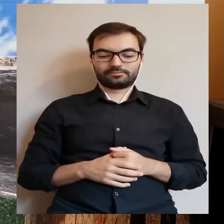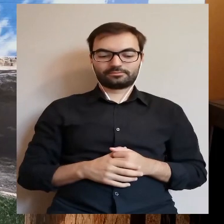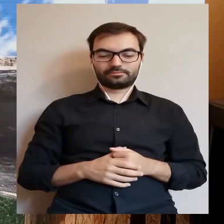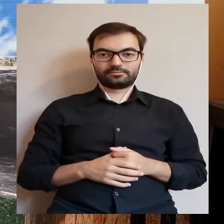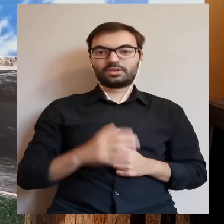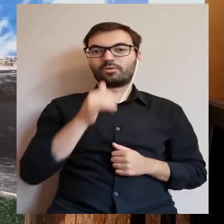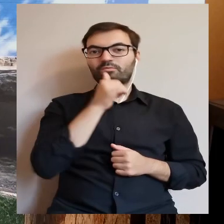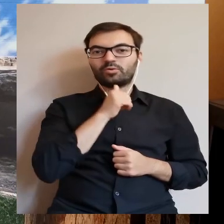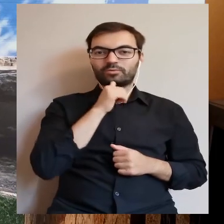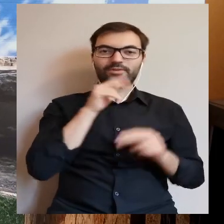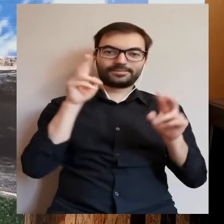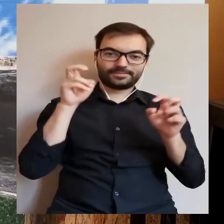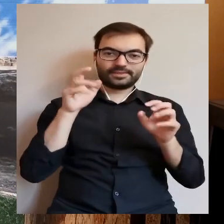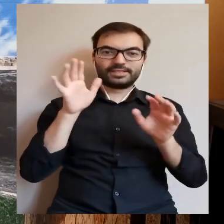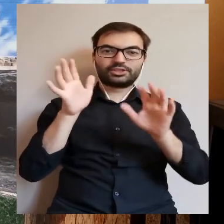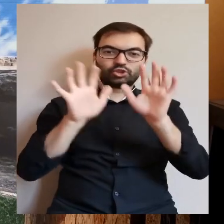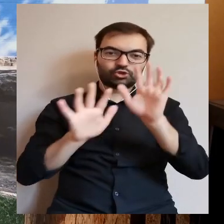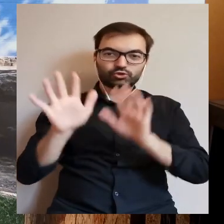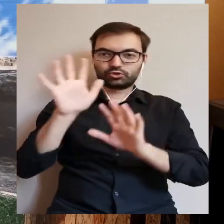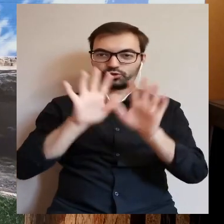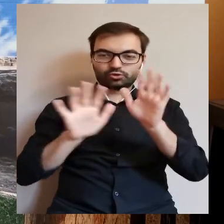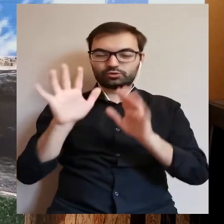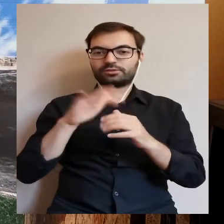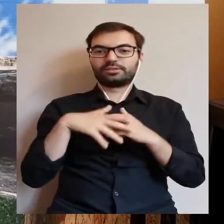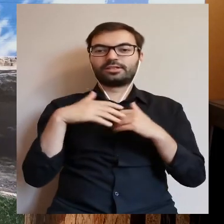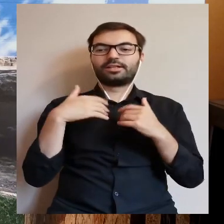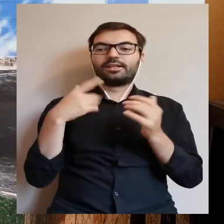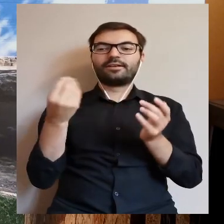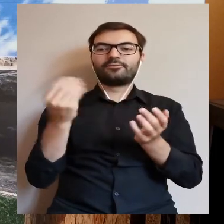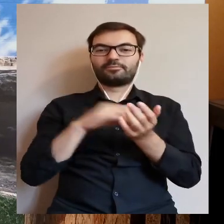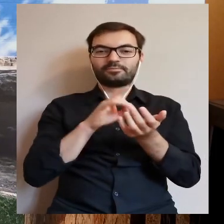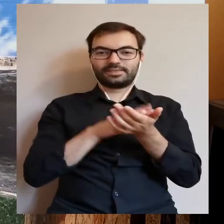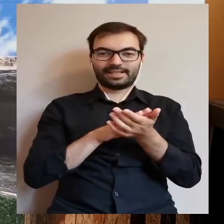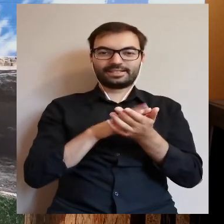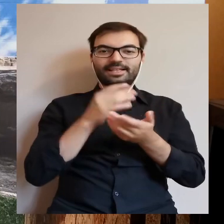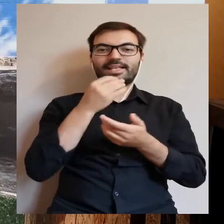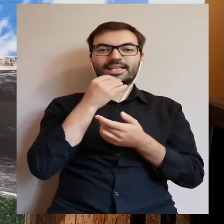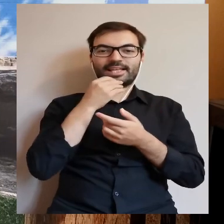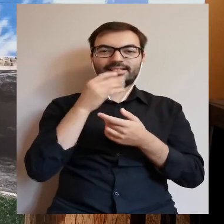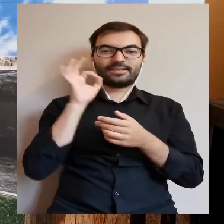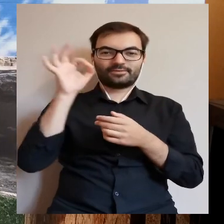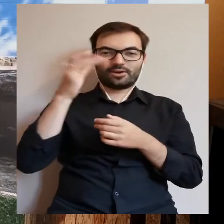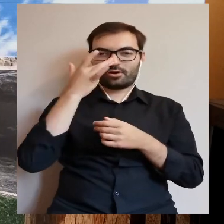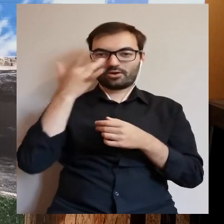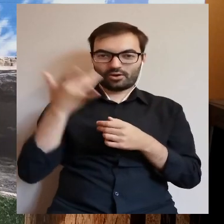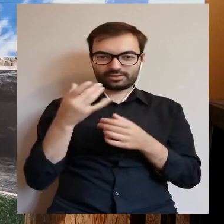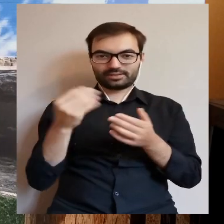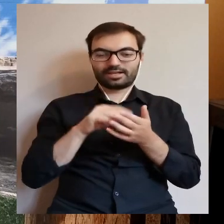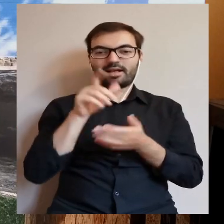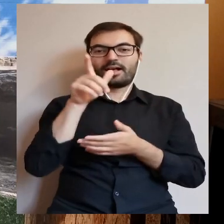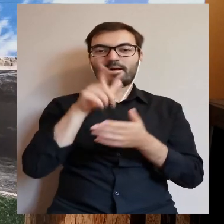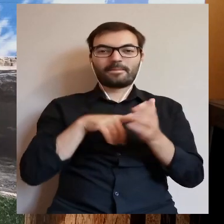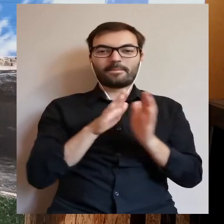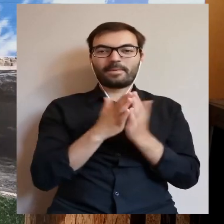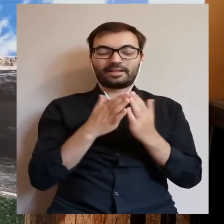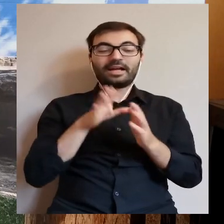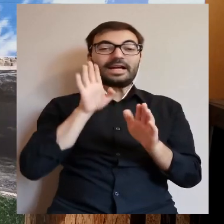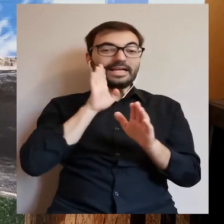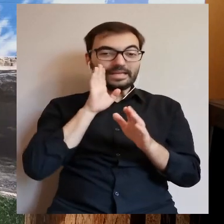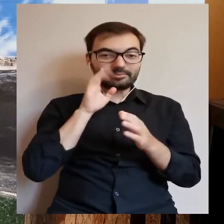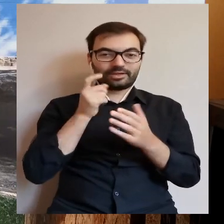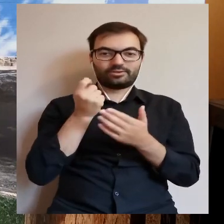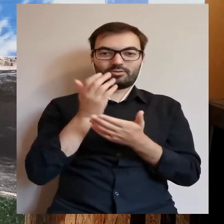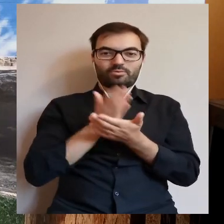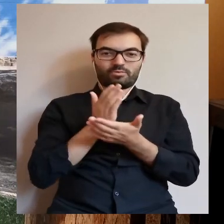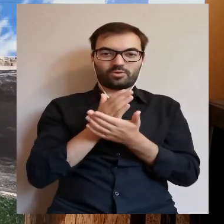próbowano go obłaskawić, wprowadzając dania kuchni rosyjskiej do menu. I chyba to trochę